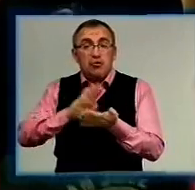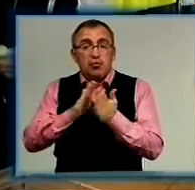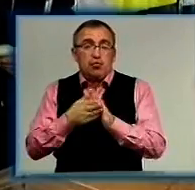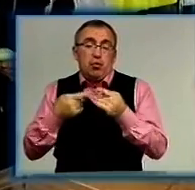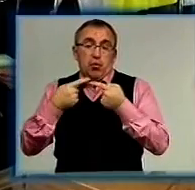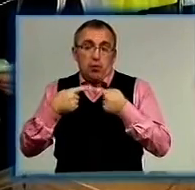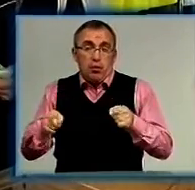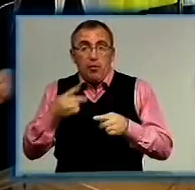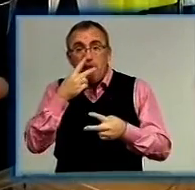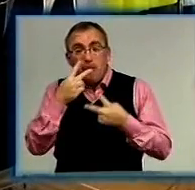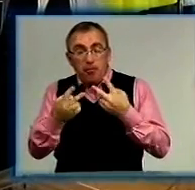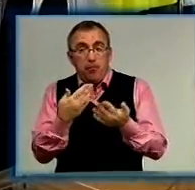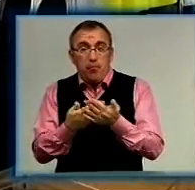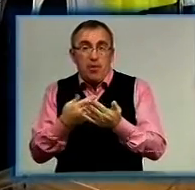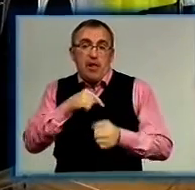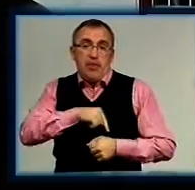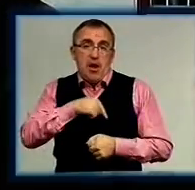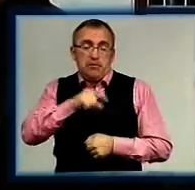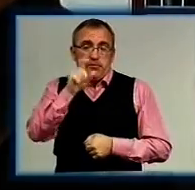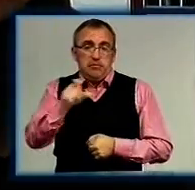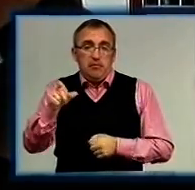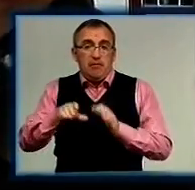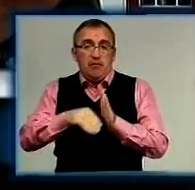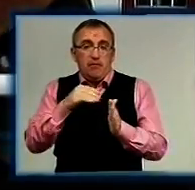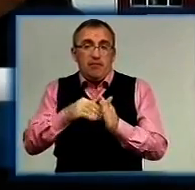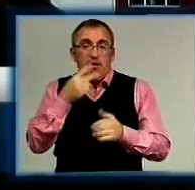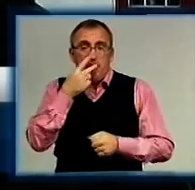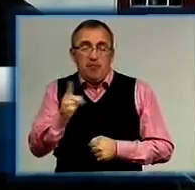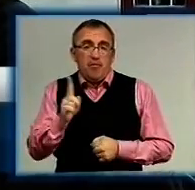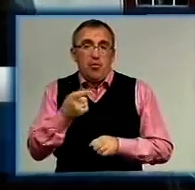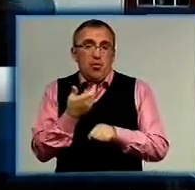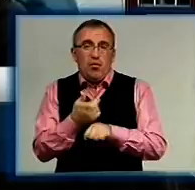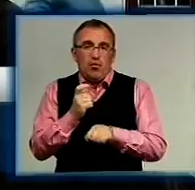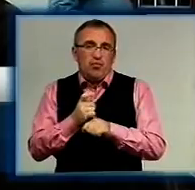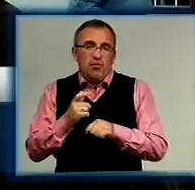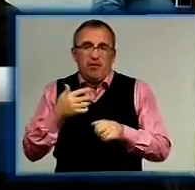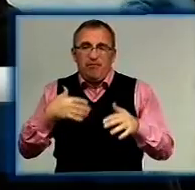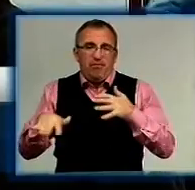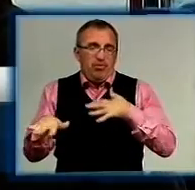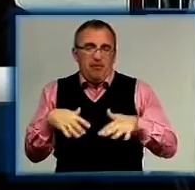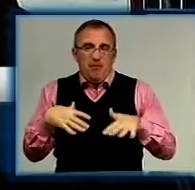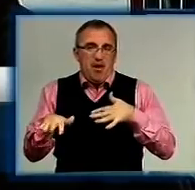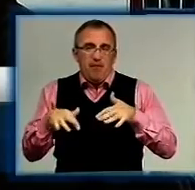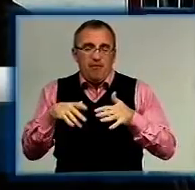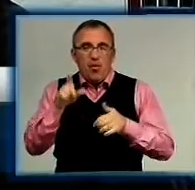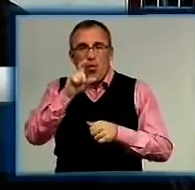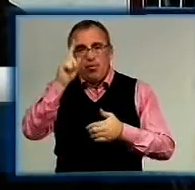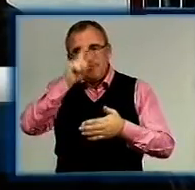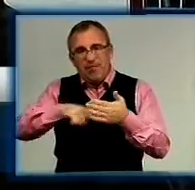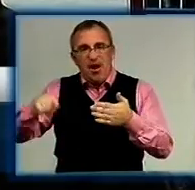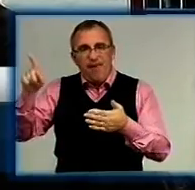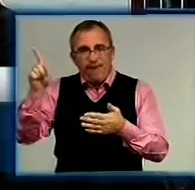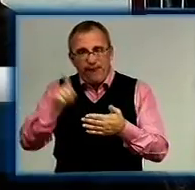інша. Це спостерігається і в настроях виборців. Вибори, я бачу, що дуже мляво проходять. Вибори, люди зневірились